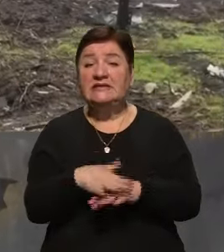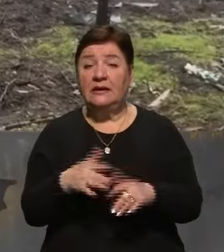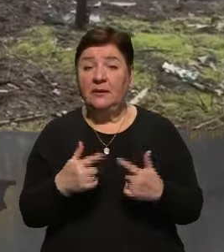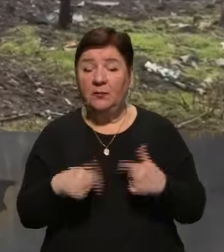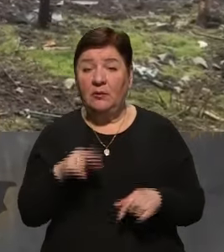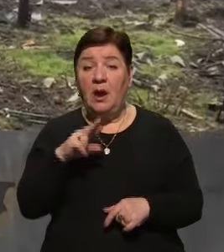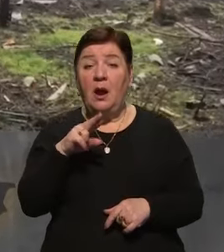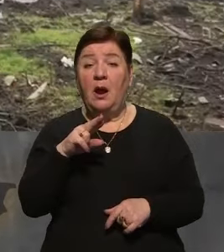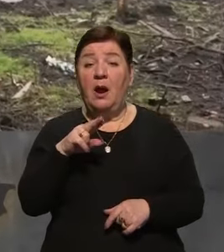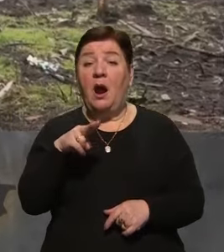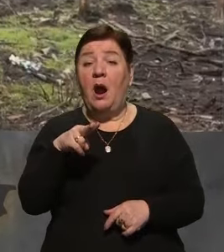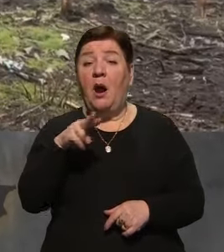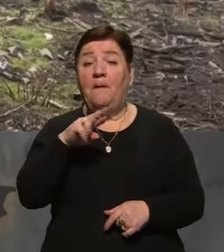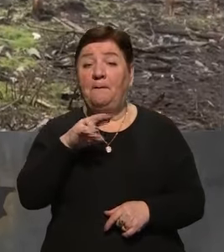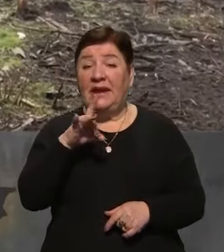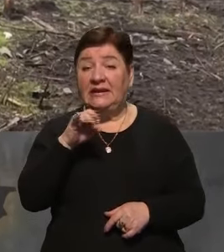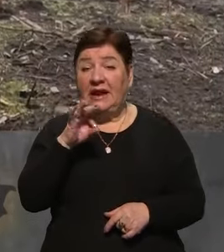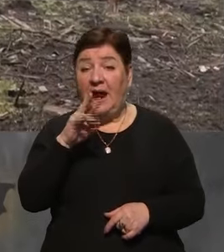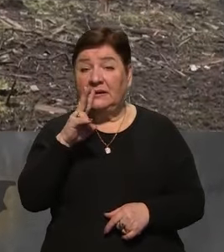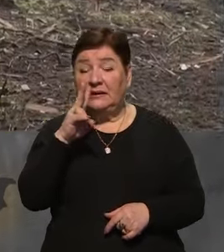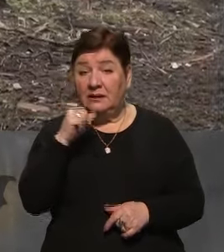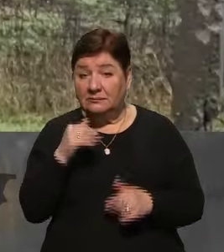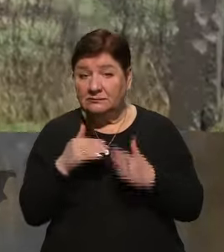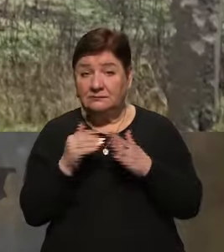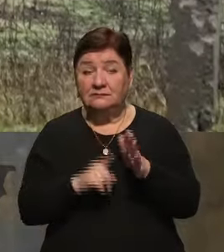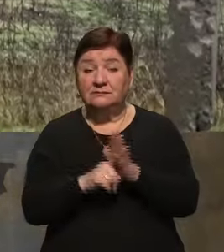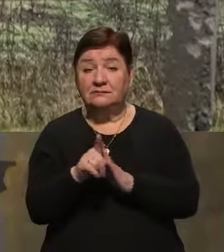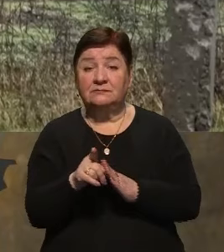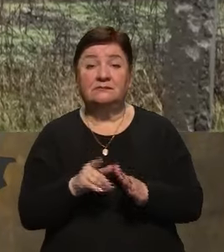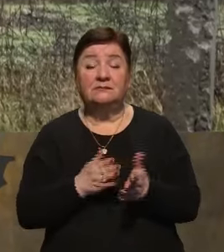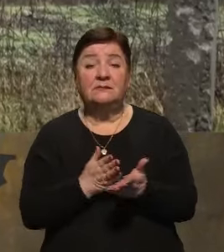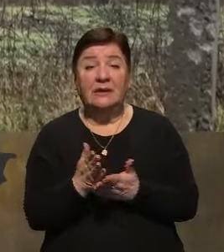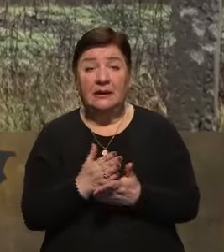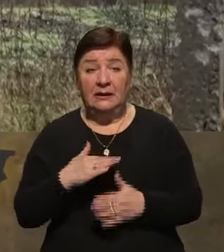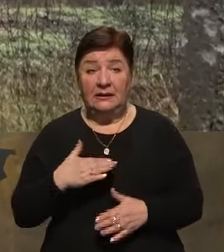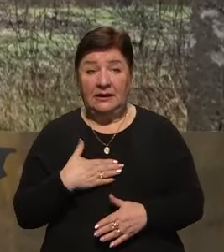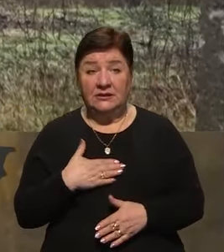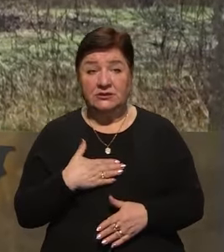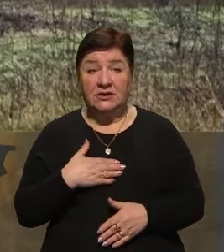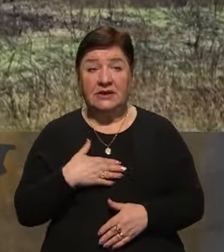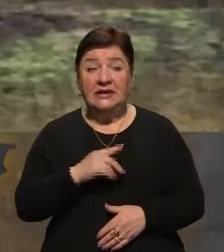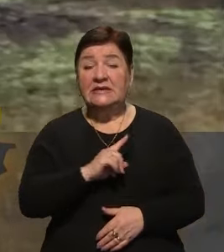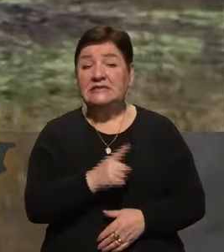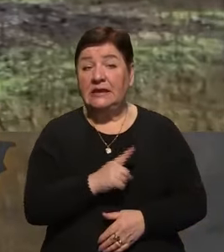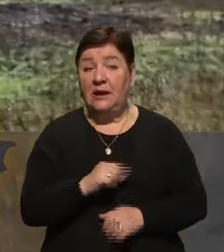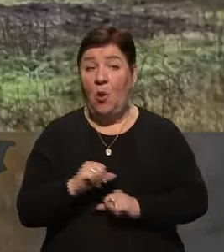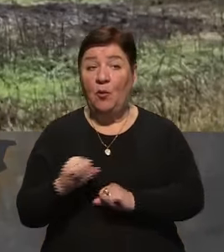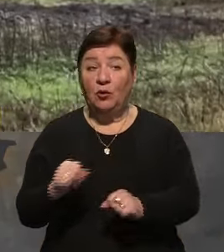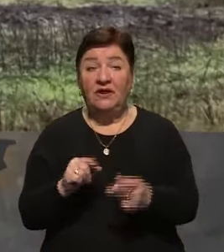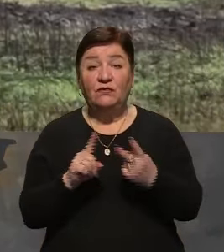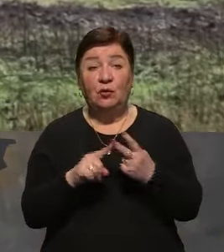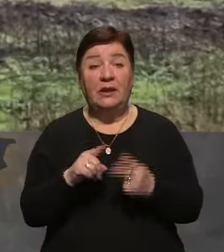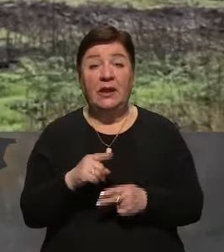'ятихатки, який вони також втратили в ході наступальної операції Українських сил безпеки і оборони в другій